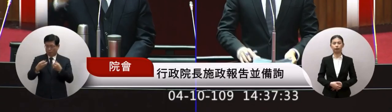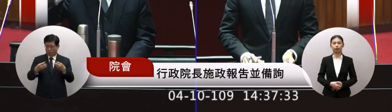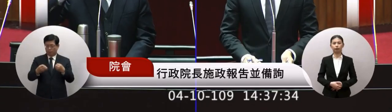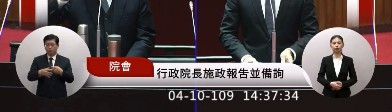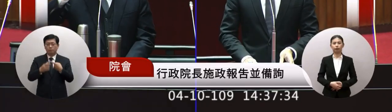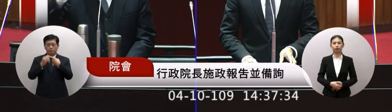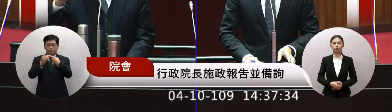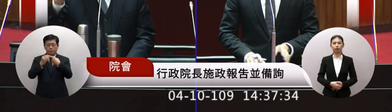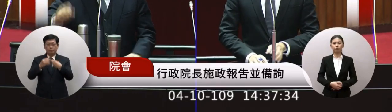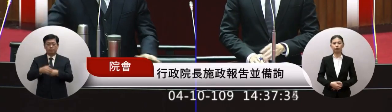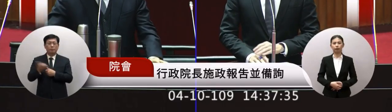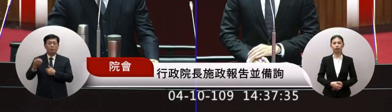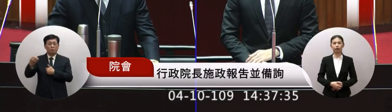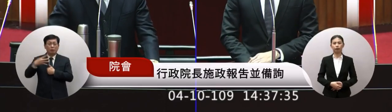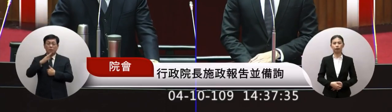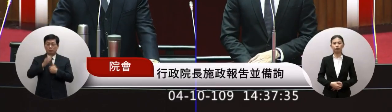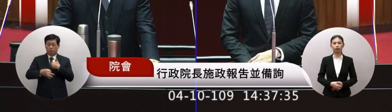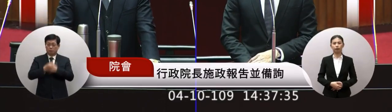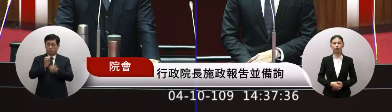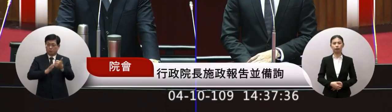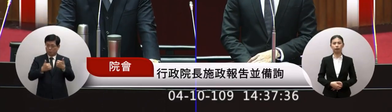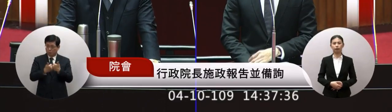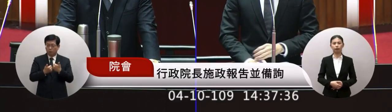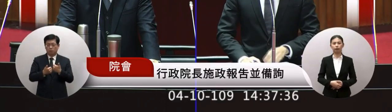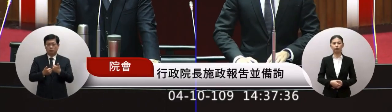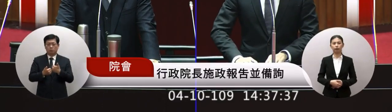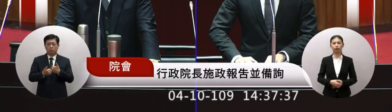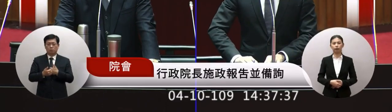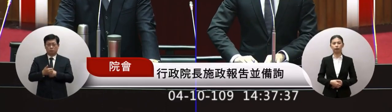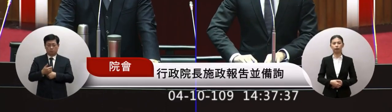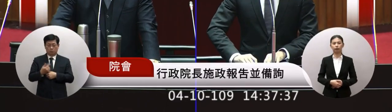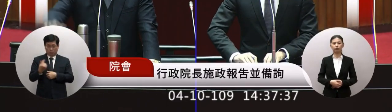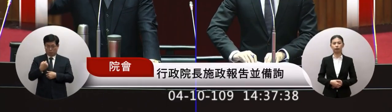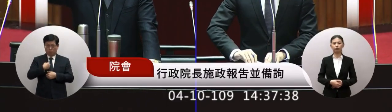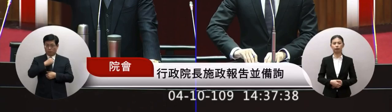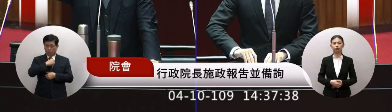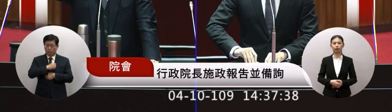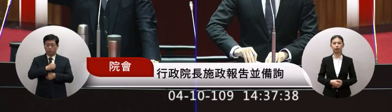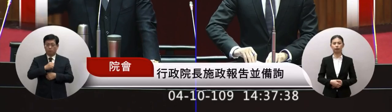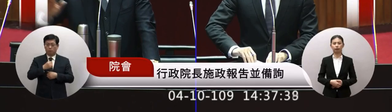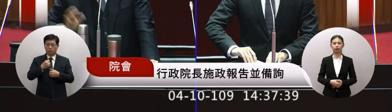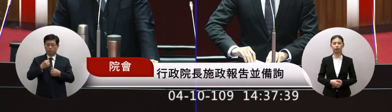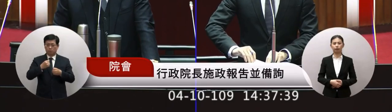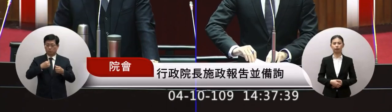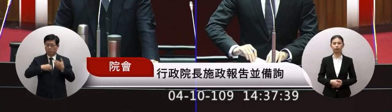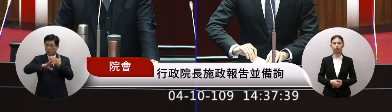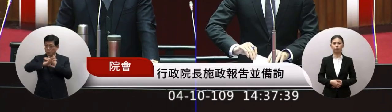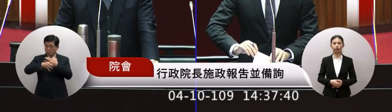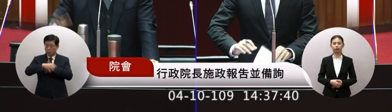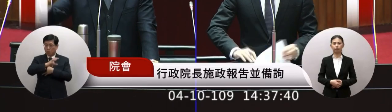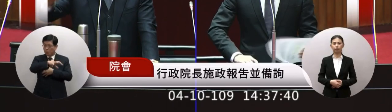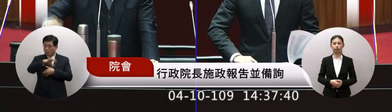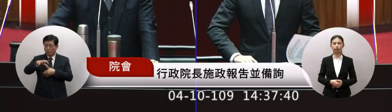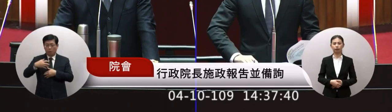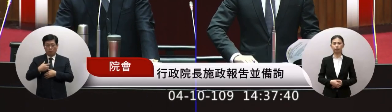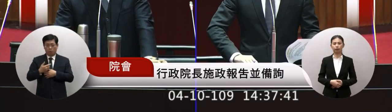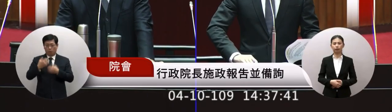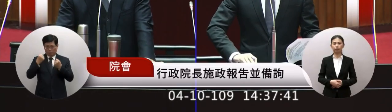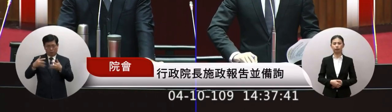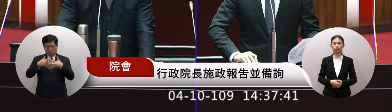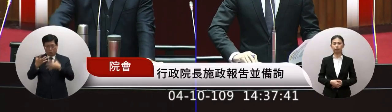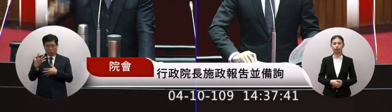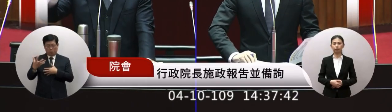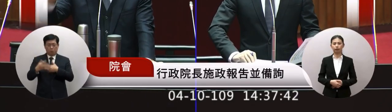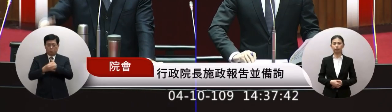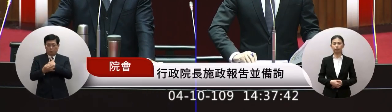說第二就是你說的教委會其實台灣陣在外國最多是在美國